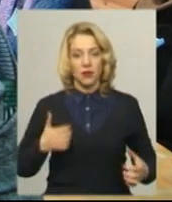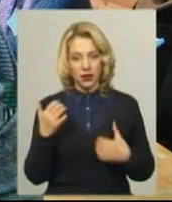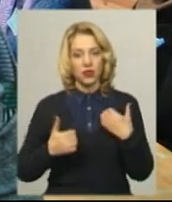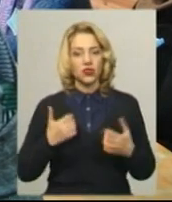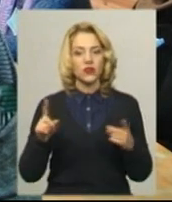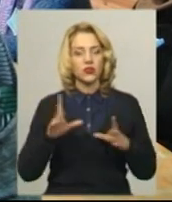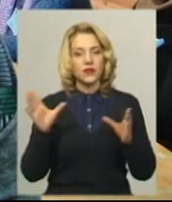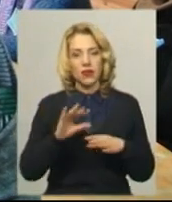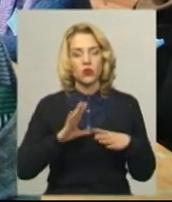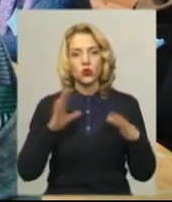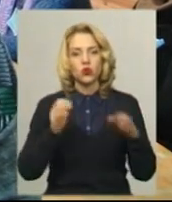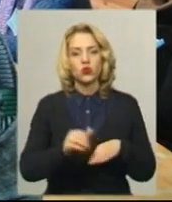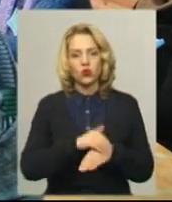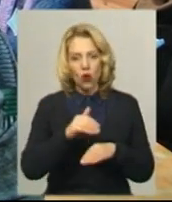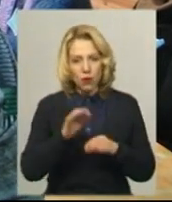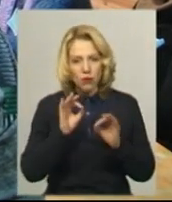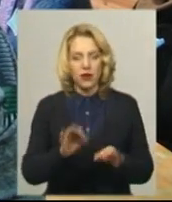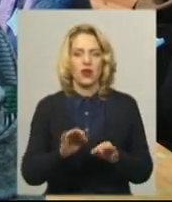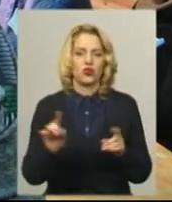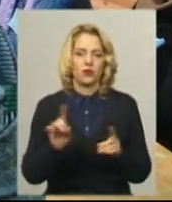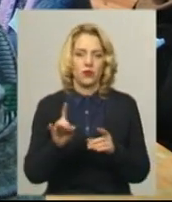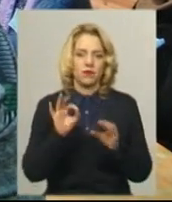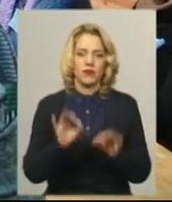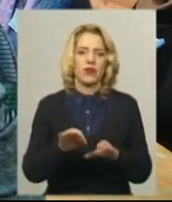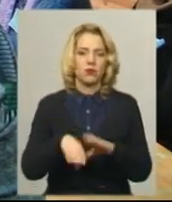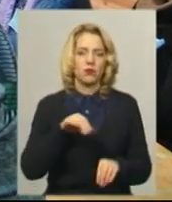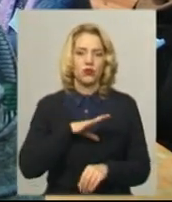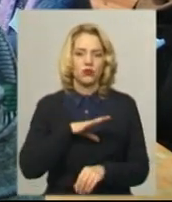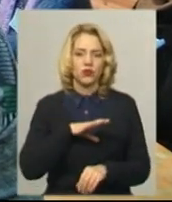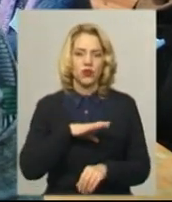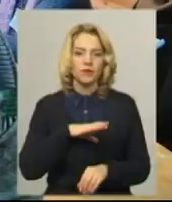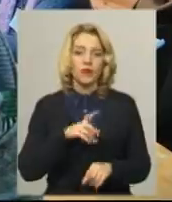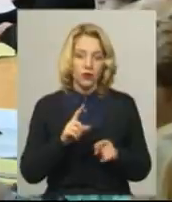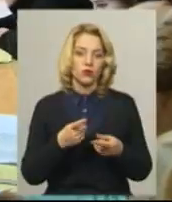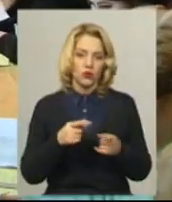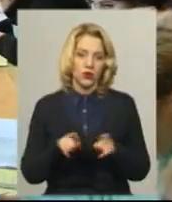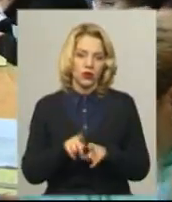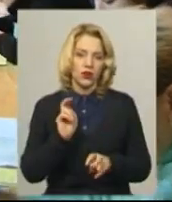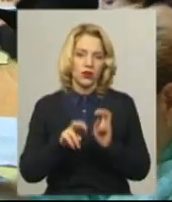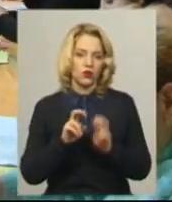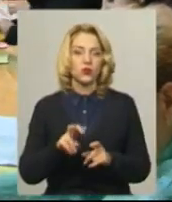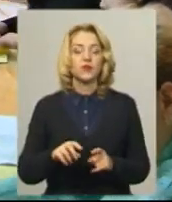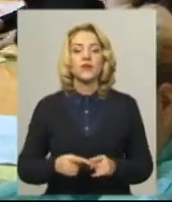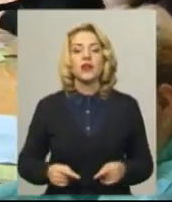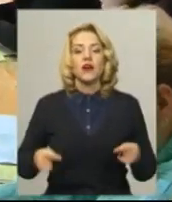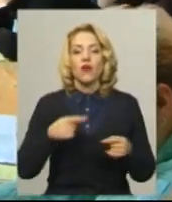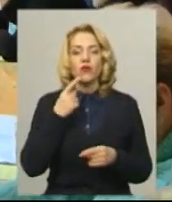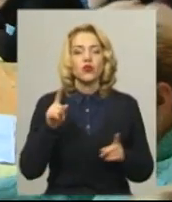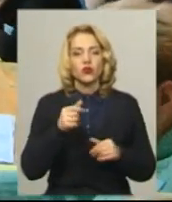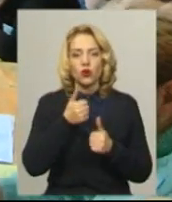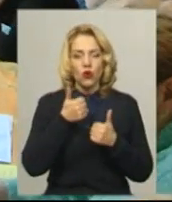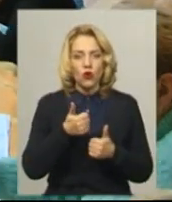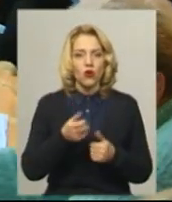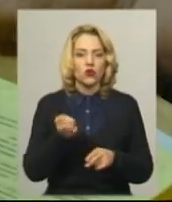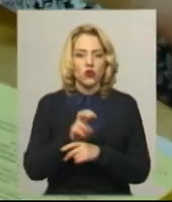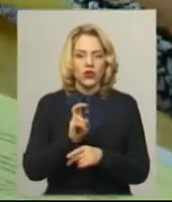щоб було все добре, щоб правильно вибрати вибір, зробити. І через це так йдуть. Відзначає хорошу явку виборців на